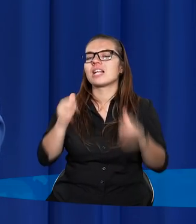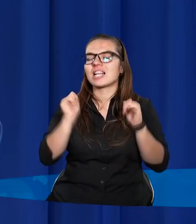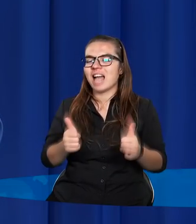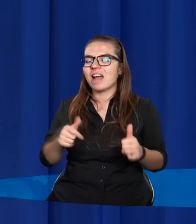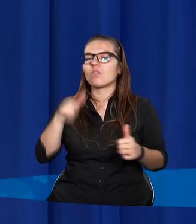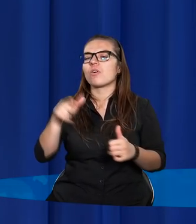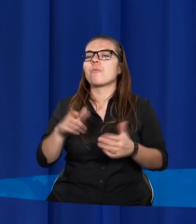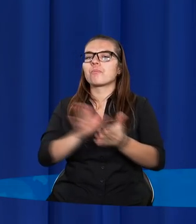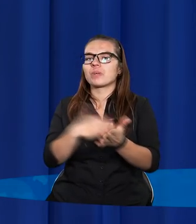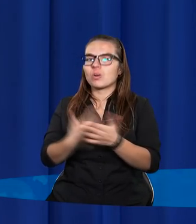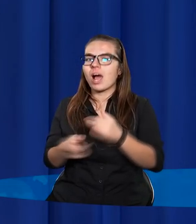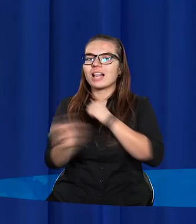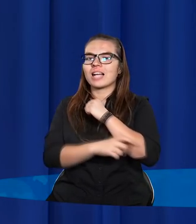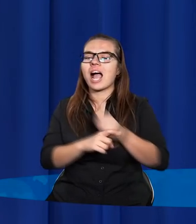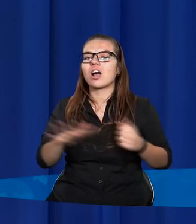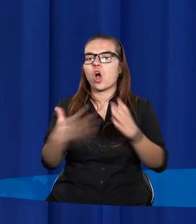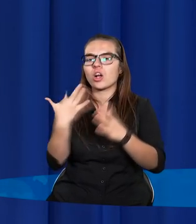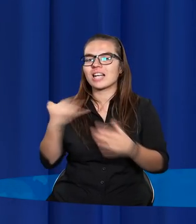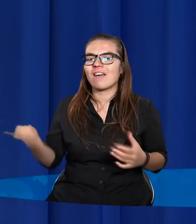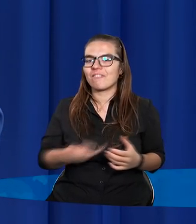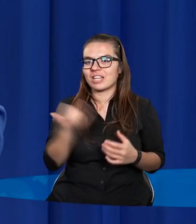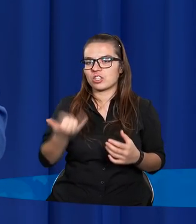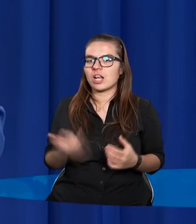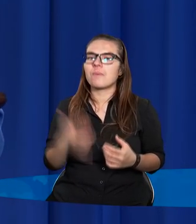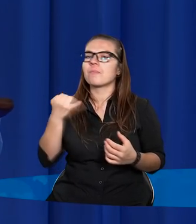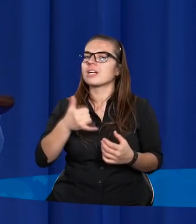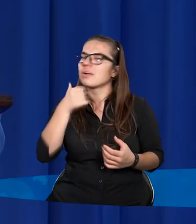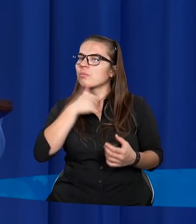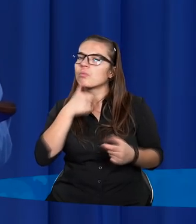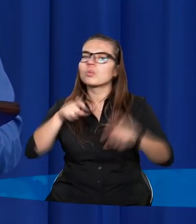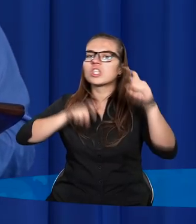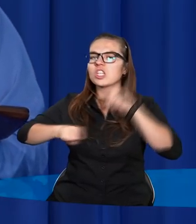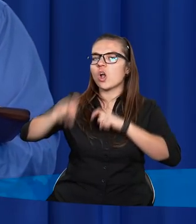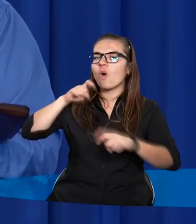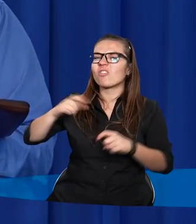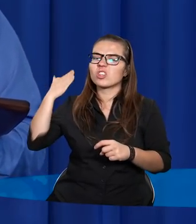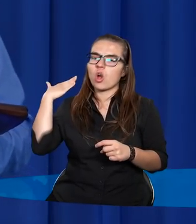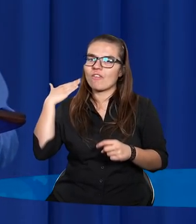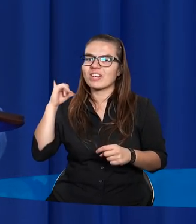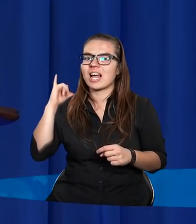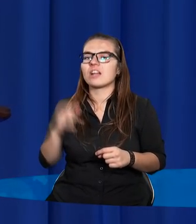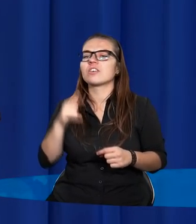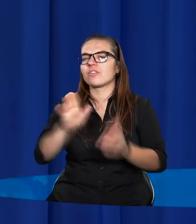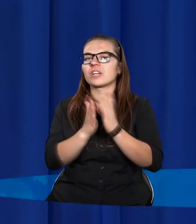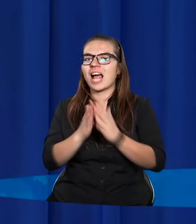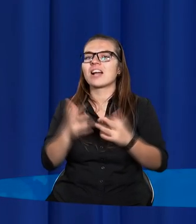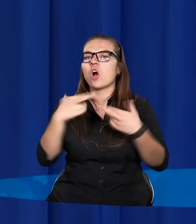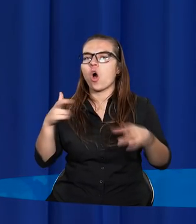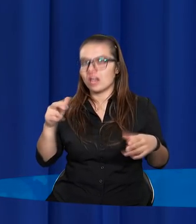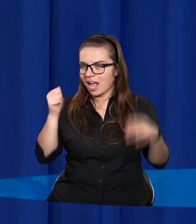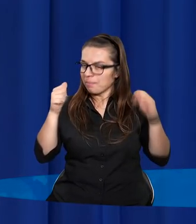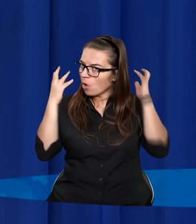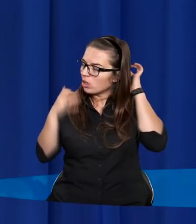stanowią przykład kary ognia wiecznego za to. I teraz spróbujmy się cofnąć. Jest w Księdze Rodzaju historia,